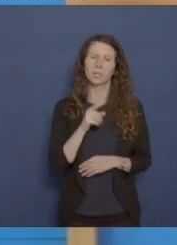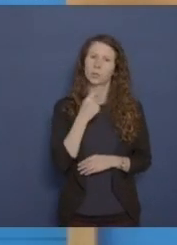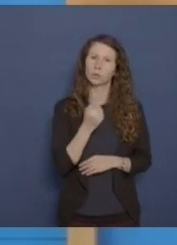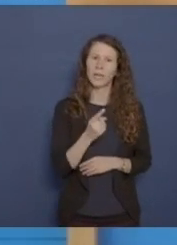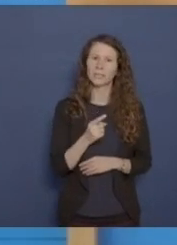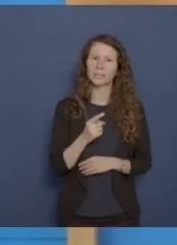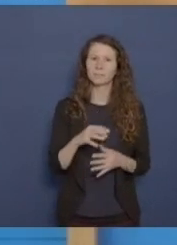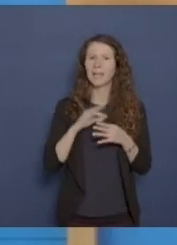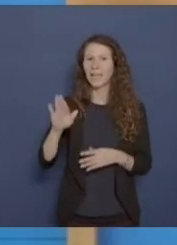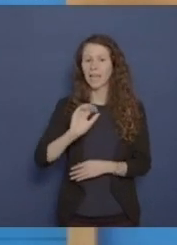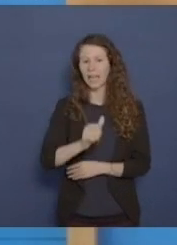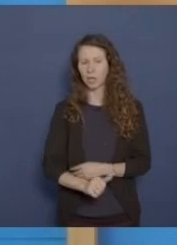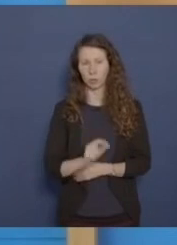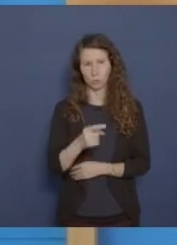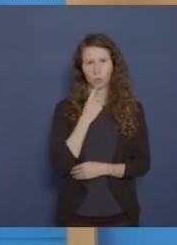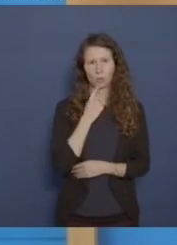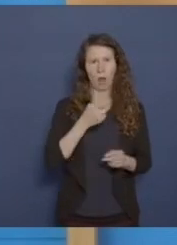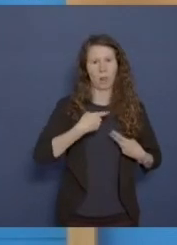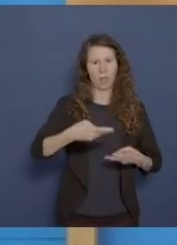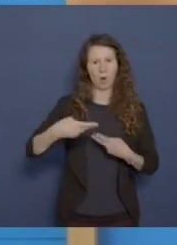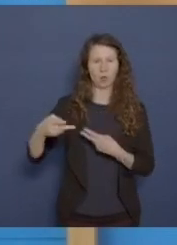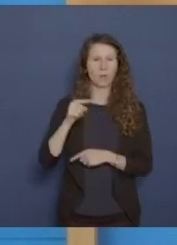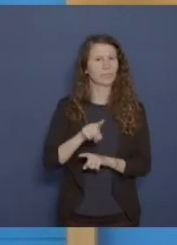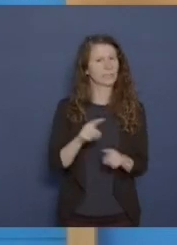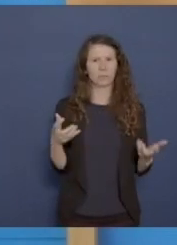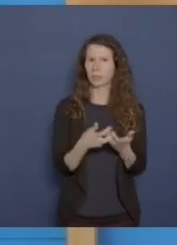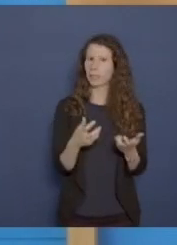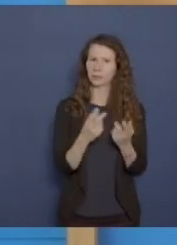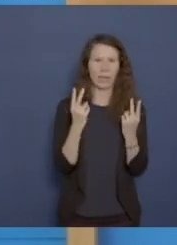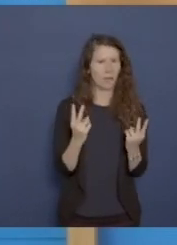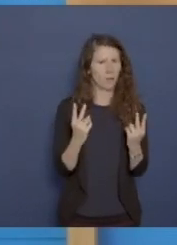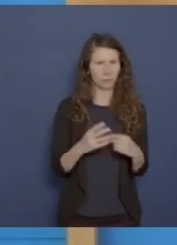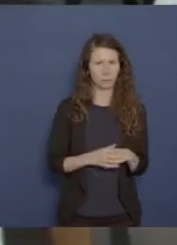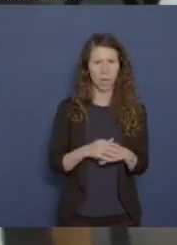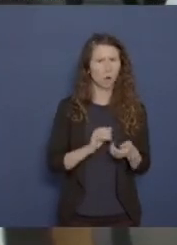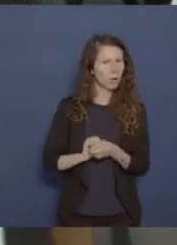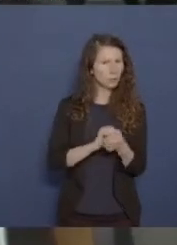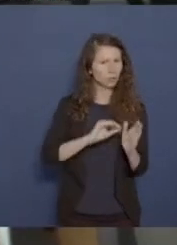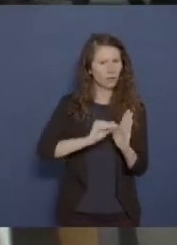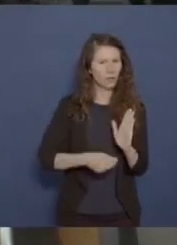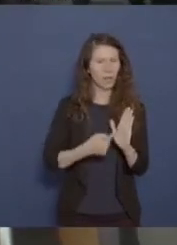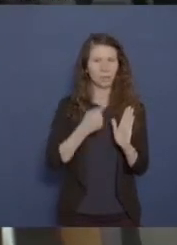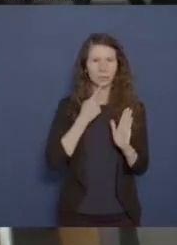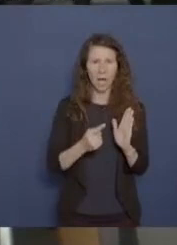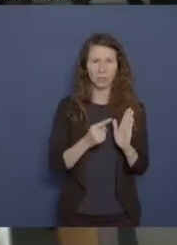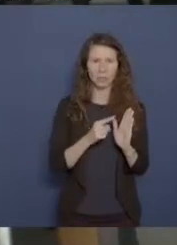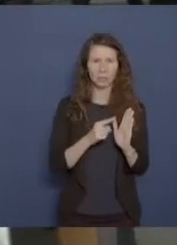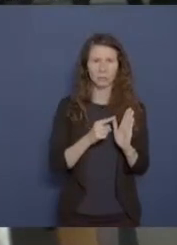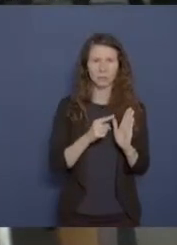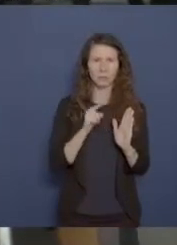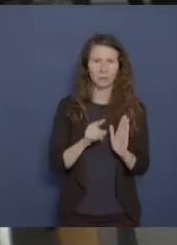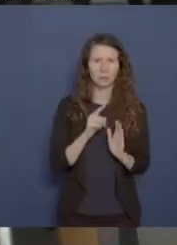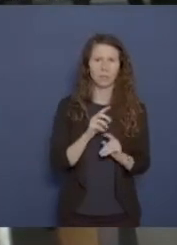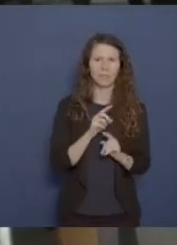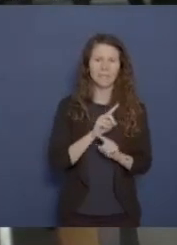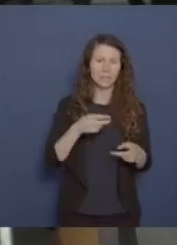nach Ihrer Einschätzung seien die gelieferten Güter sozusagen nicht kriegsrelevant. Die Formulierung im Koalitionsvertrag war doch aber nicht, es wird nicht geliefert, was